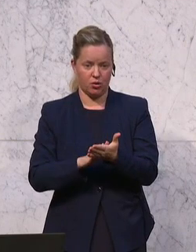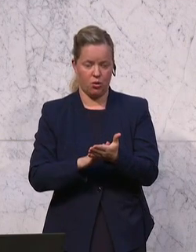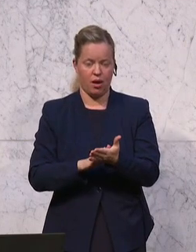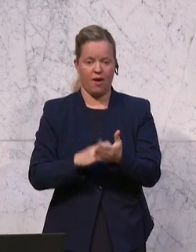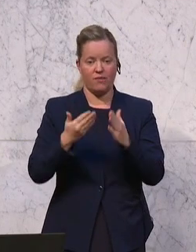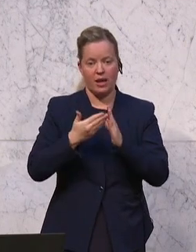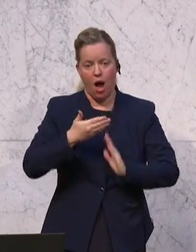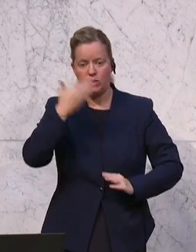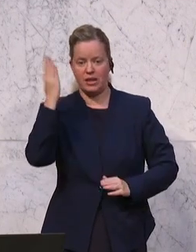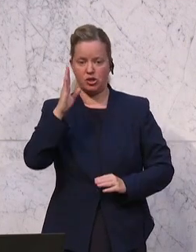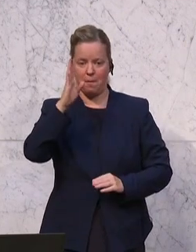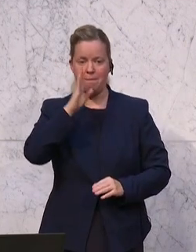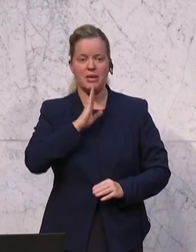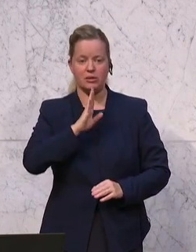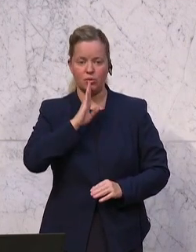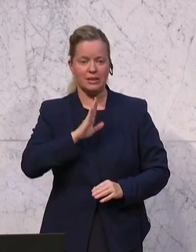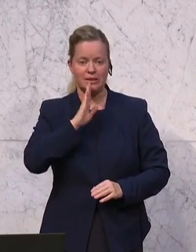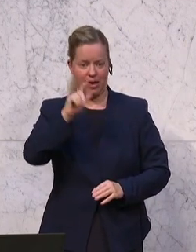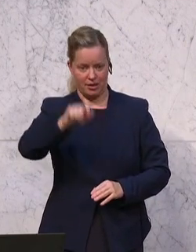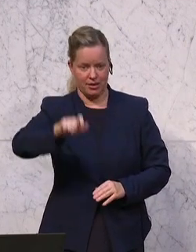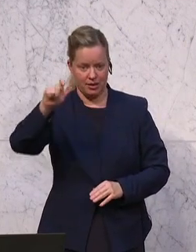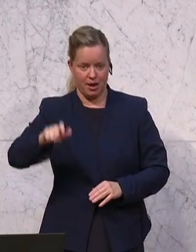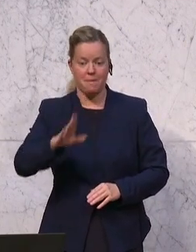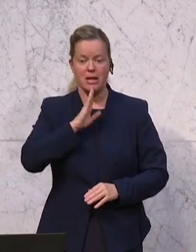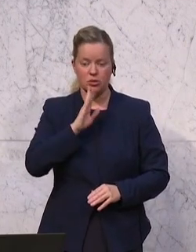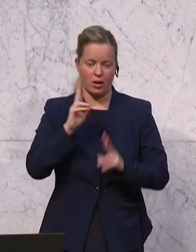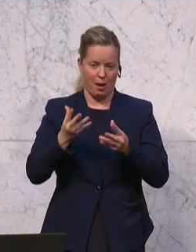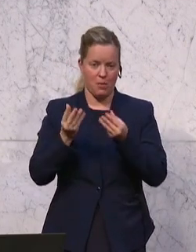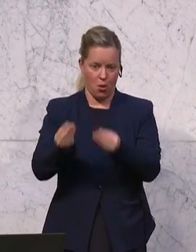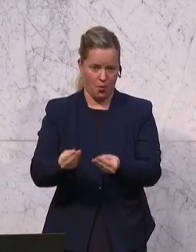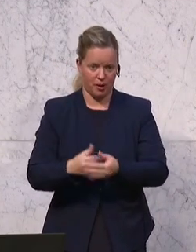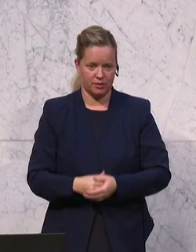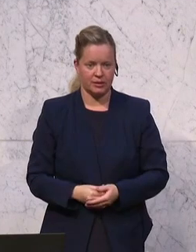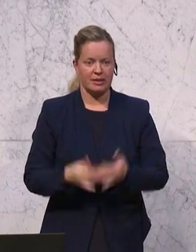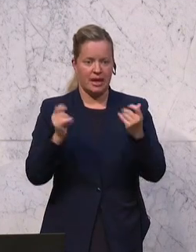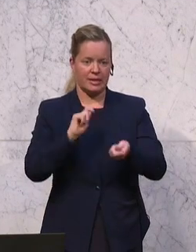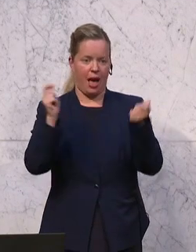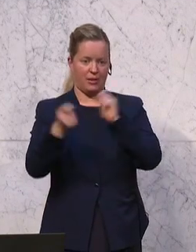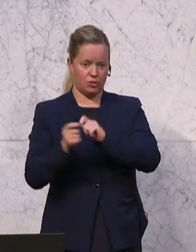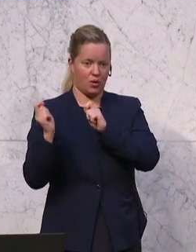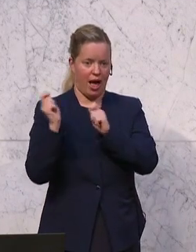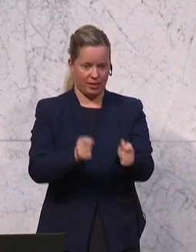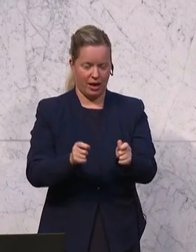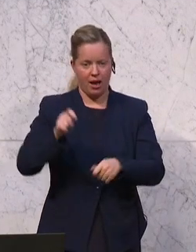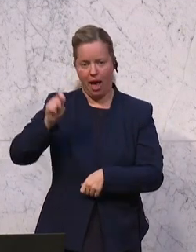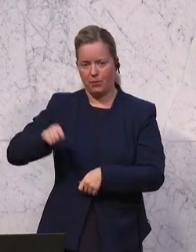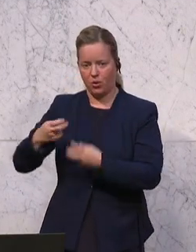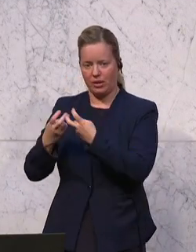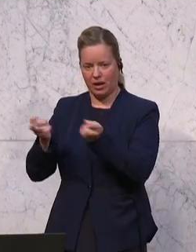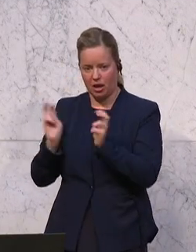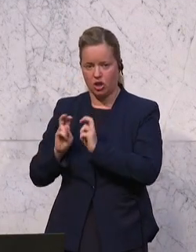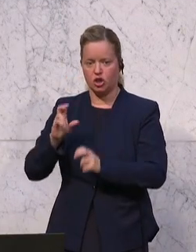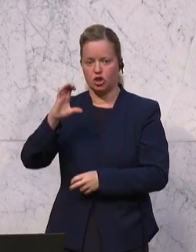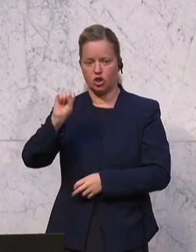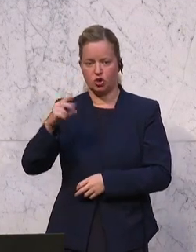ausländischen Pensionisten, um die Pensionen zu erhalten. Dazu bringe ich einen Abänderungsantrag der Abgeordneten Christian